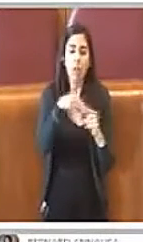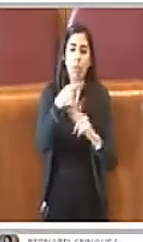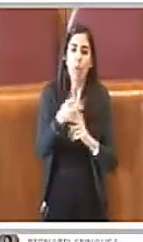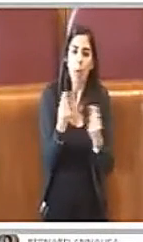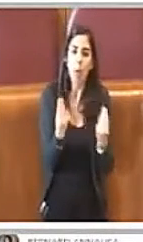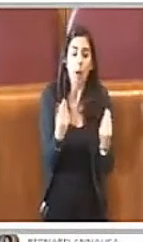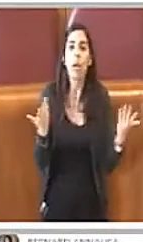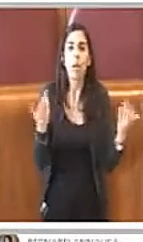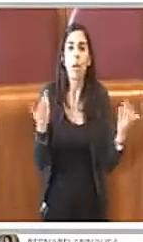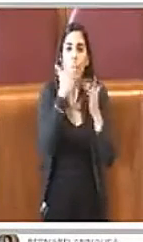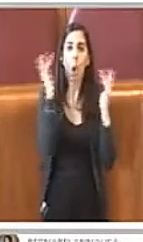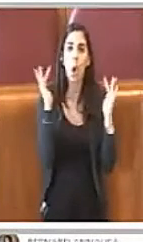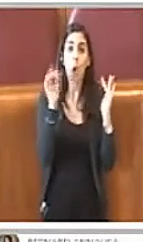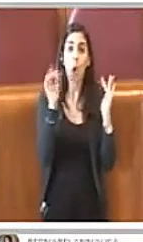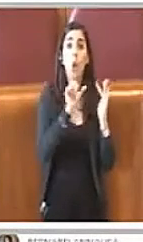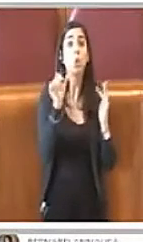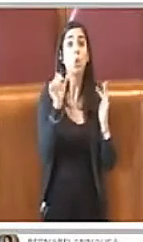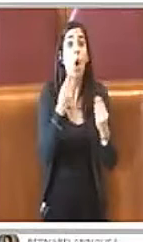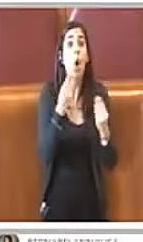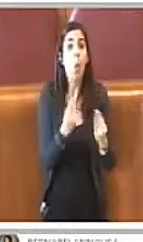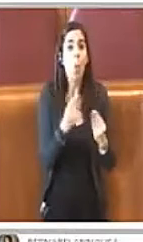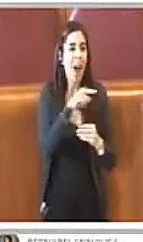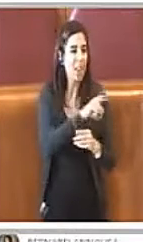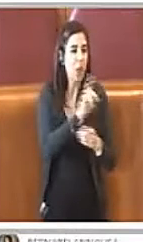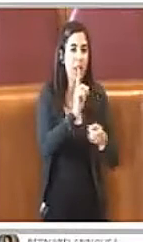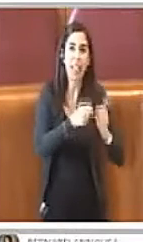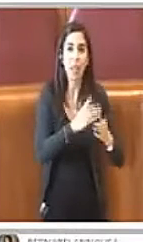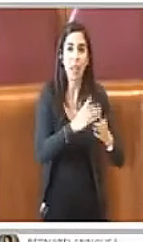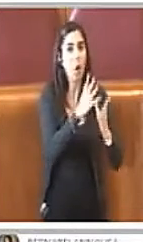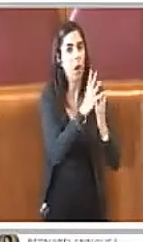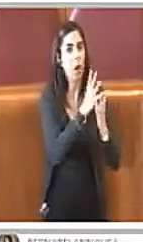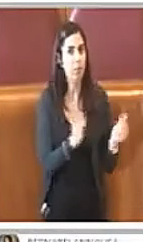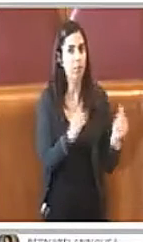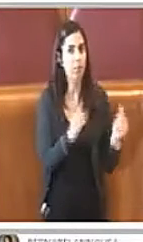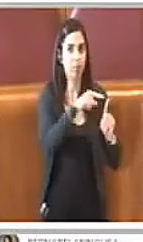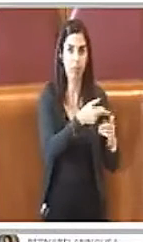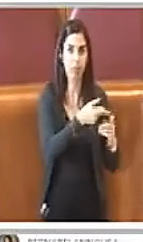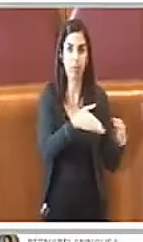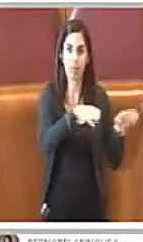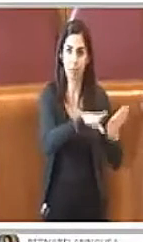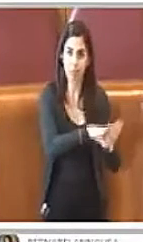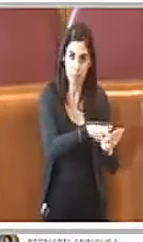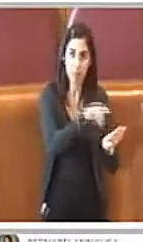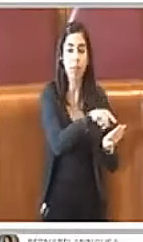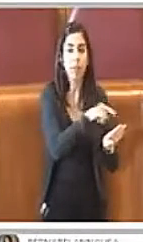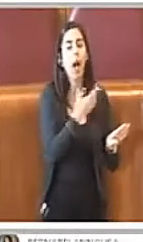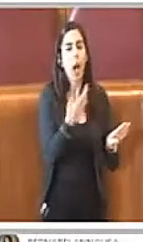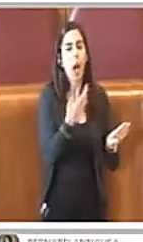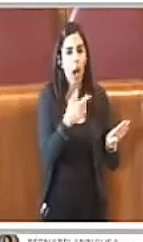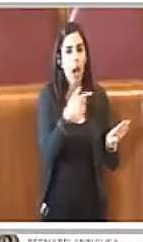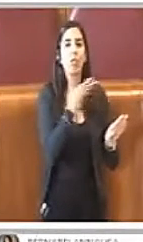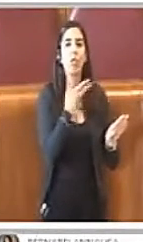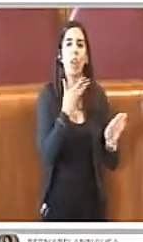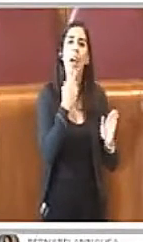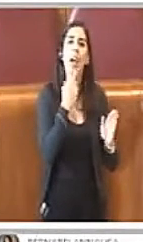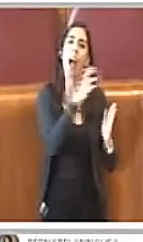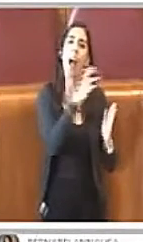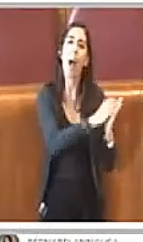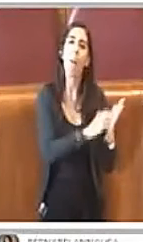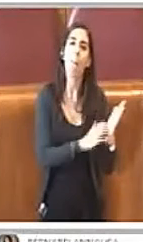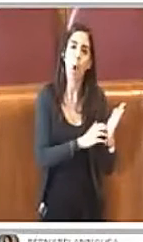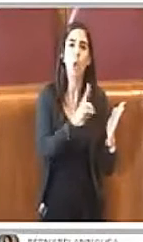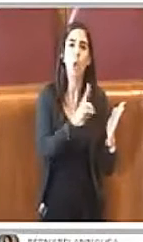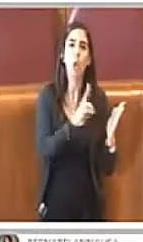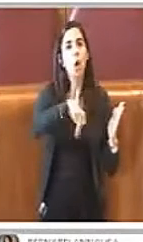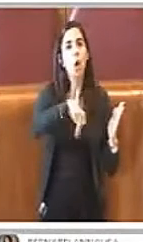la caduta dei regimi il rapporto Nunca-Mass, mai più, permise di conoscere che molti degli